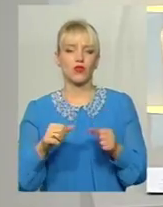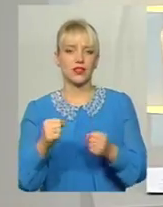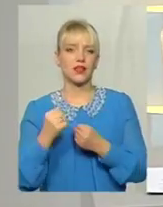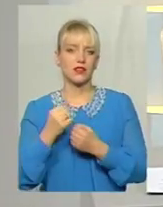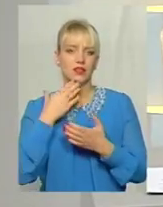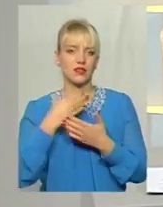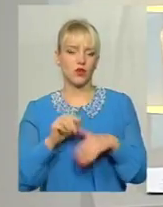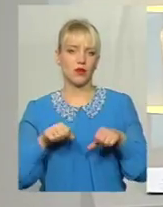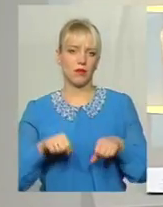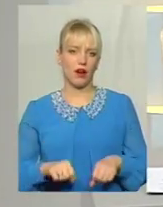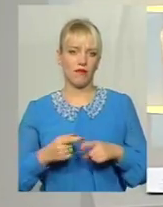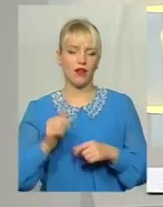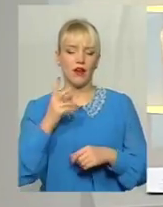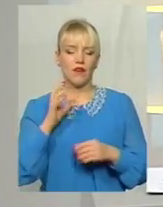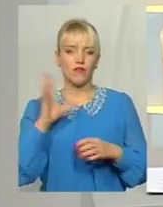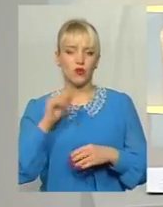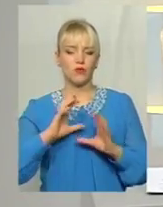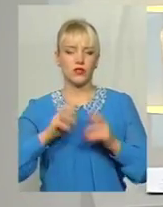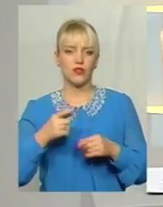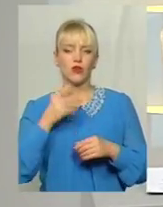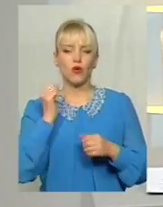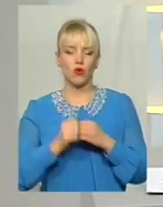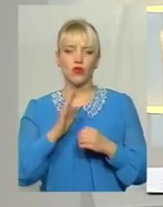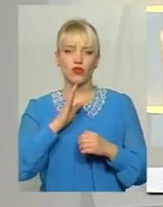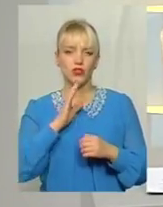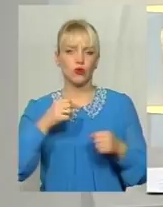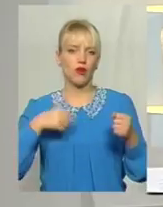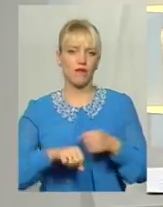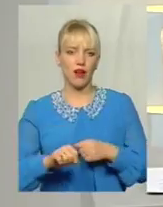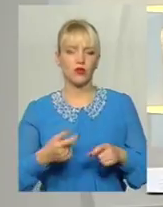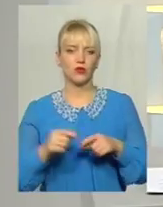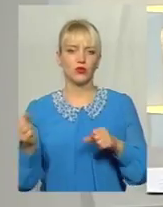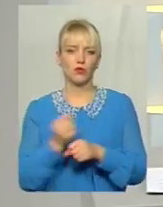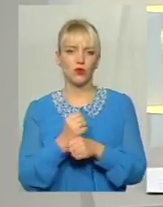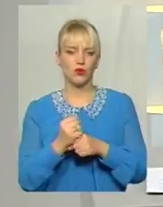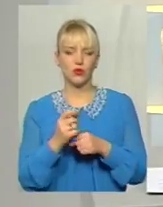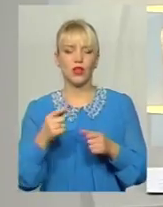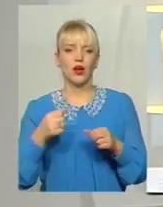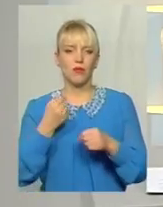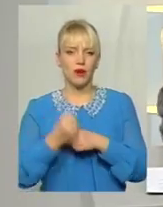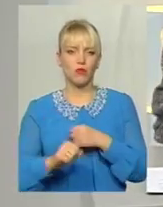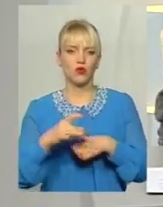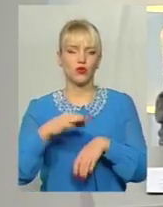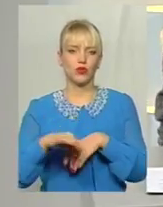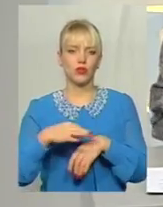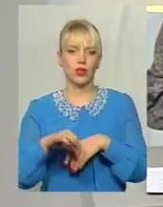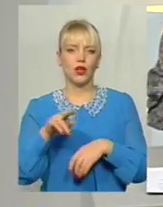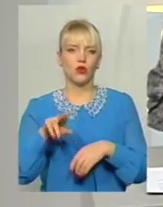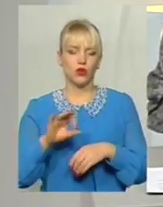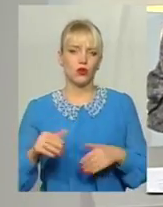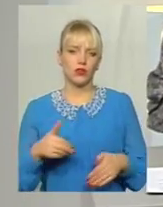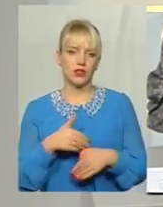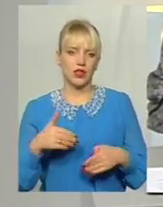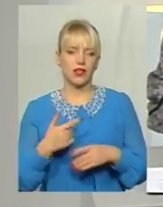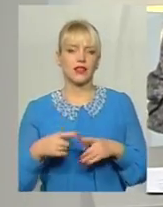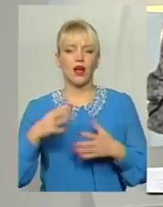права В усьому світі кожну третю жінку гвалтують, б'ють, примушують до сексу або ж піддають іншій формі насильства впродовж